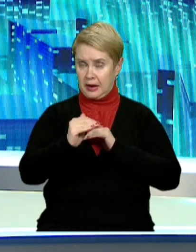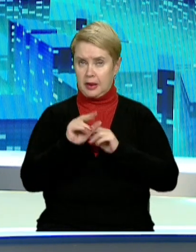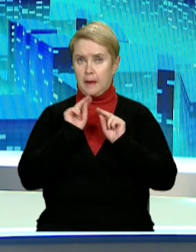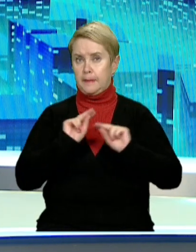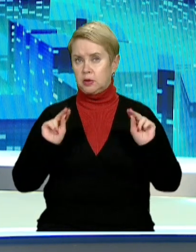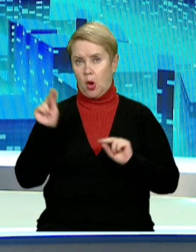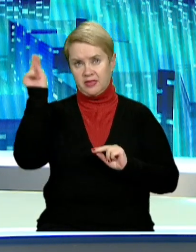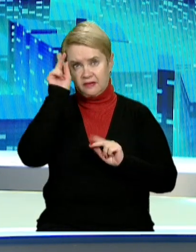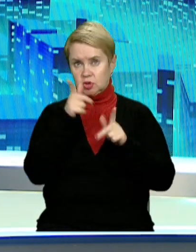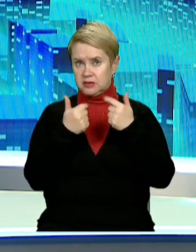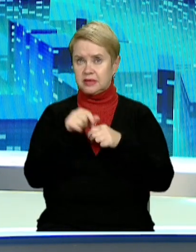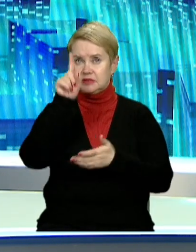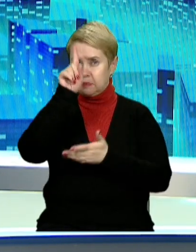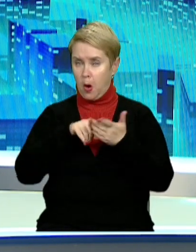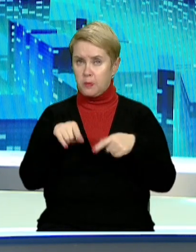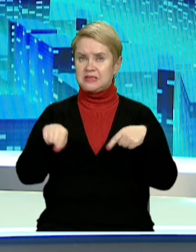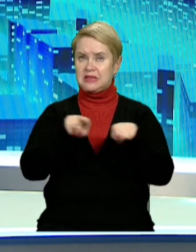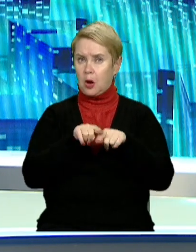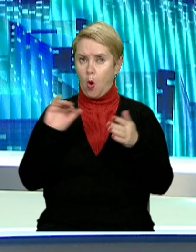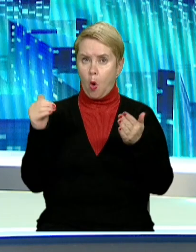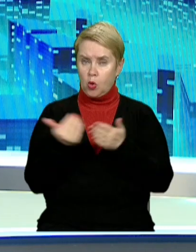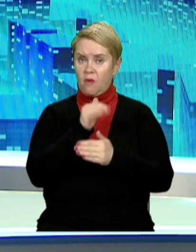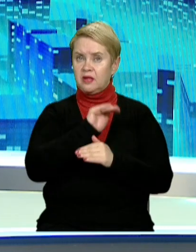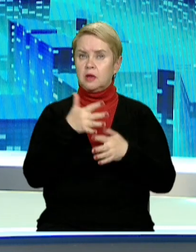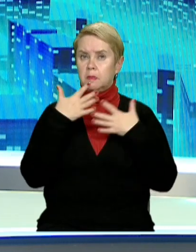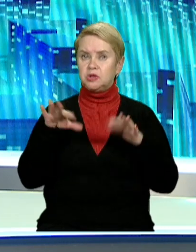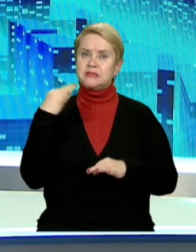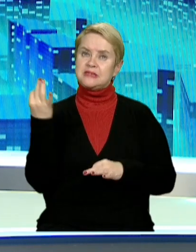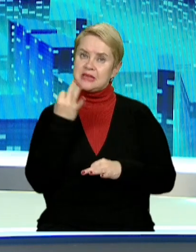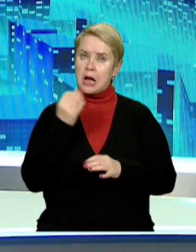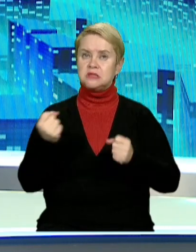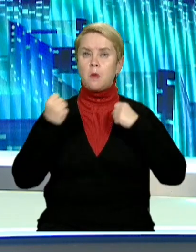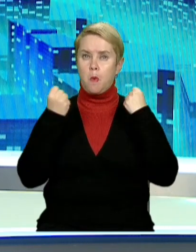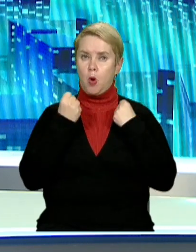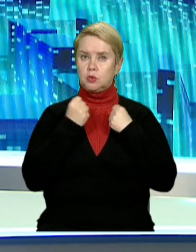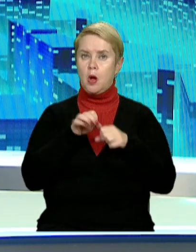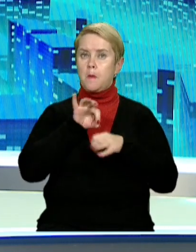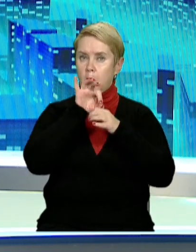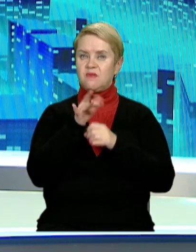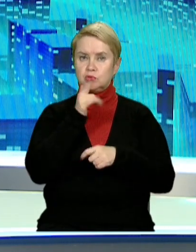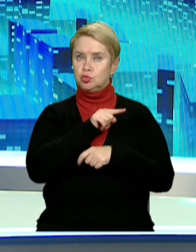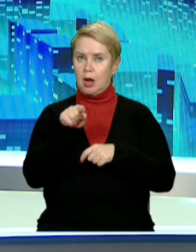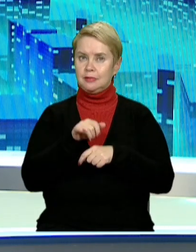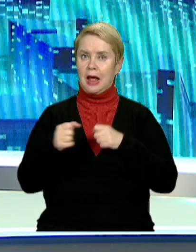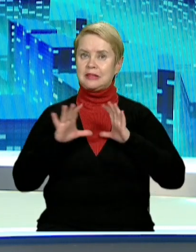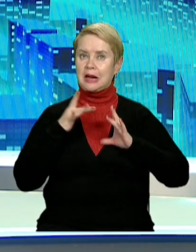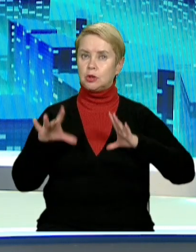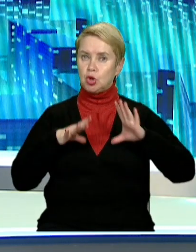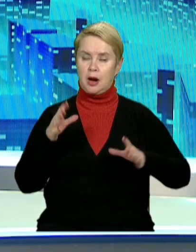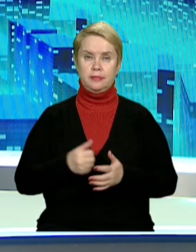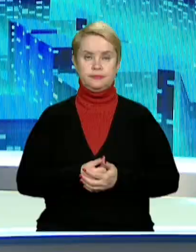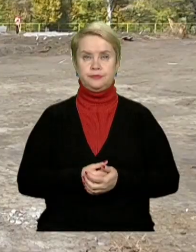Педагоги навчального закладу сподіваються, після такого оновлення діти більше зацікавляться спортом та проводитимуть час на тренажерах.